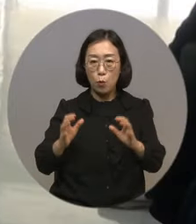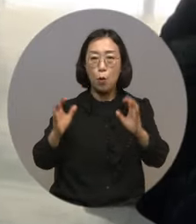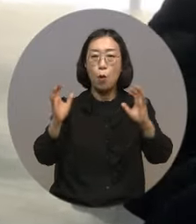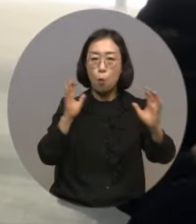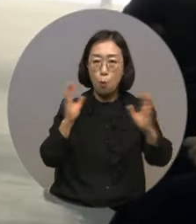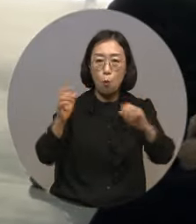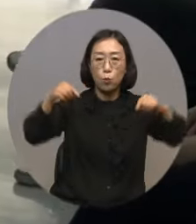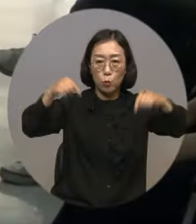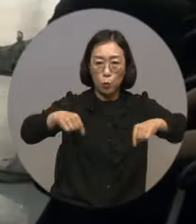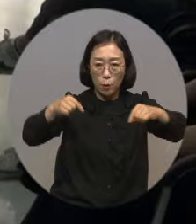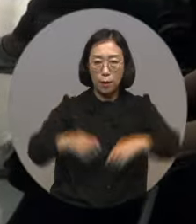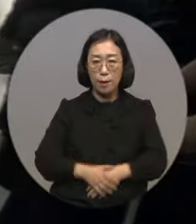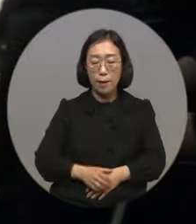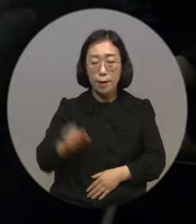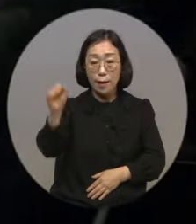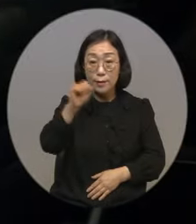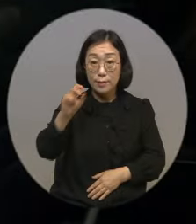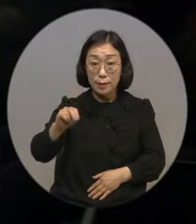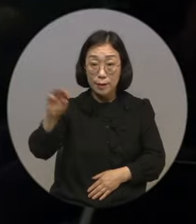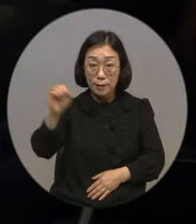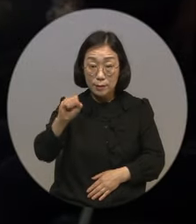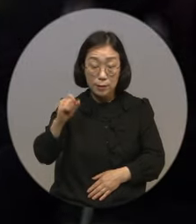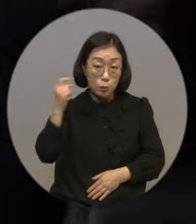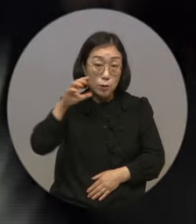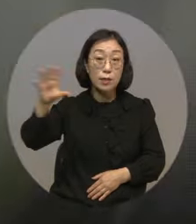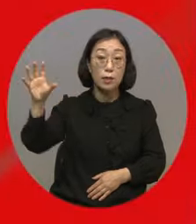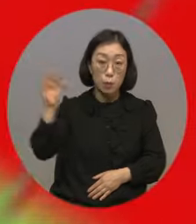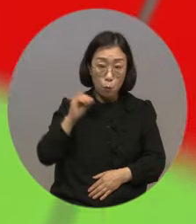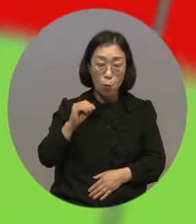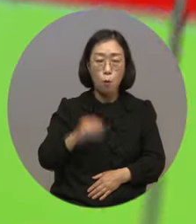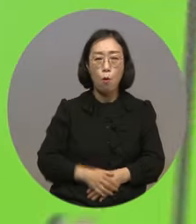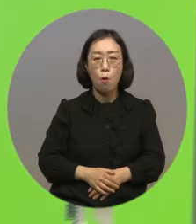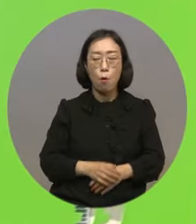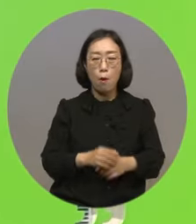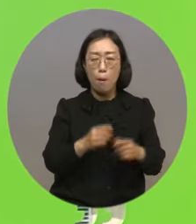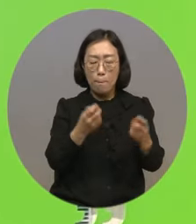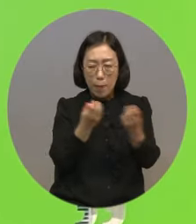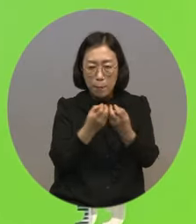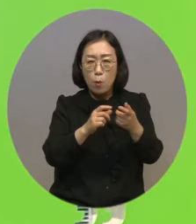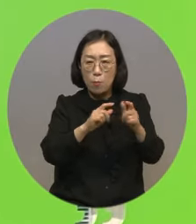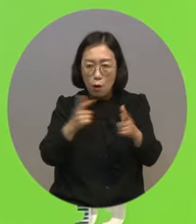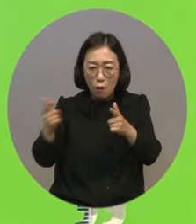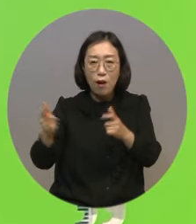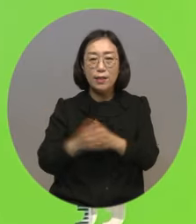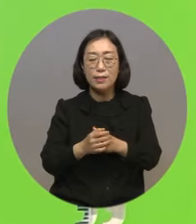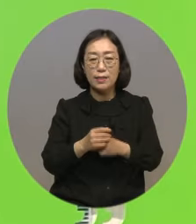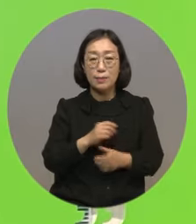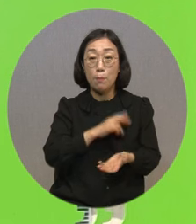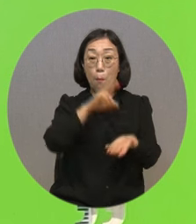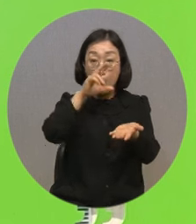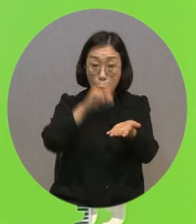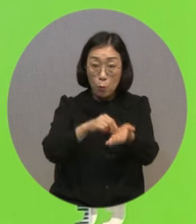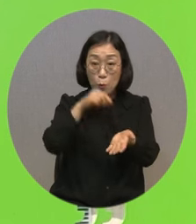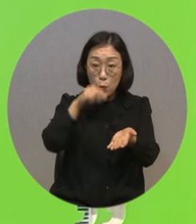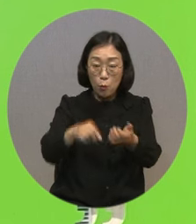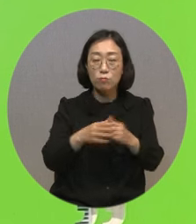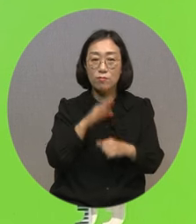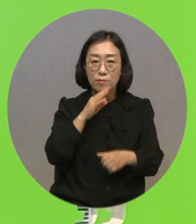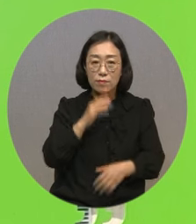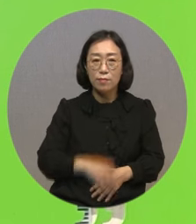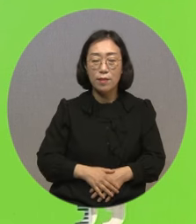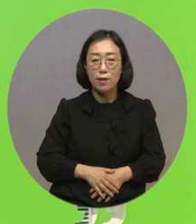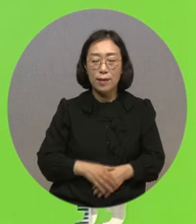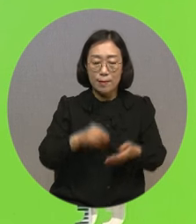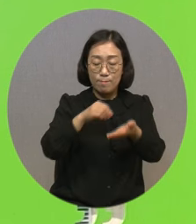시민들은 SNS를 통해 소식을 접하고 나름의 방법으로 시민의 품으로라는 슬로건으로 CRC 무상량려